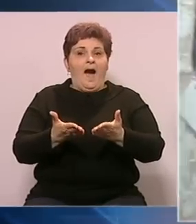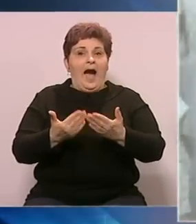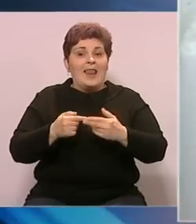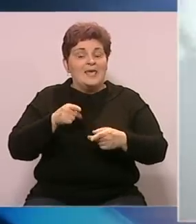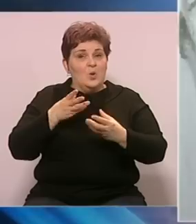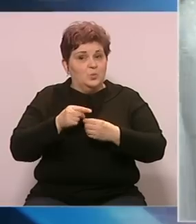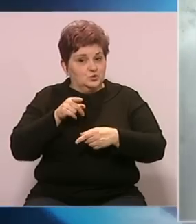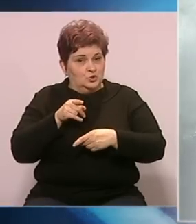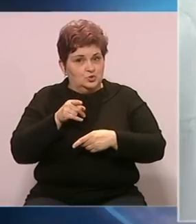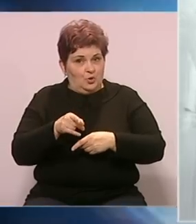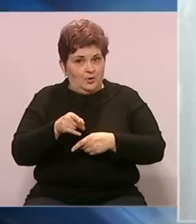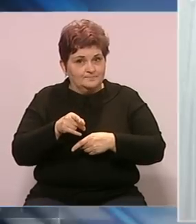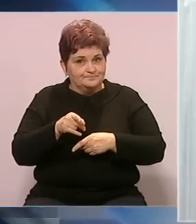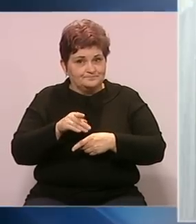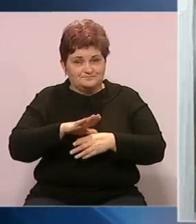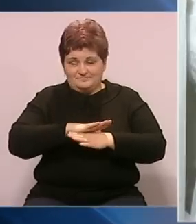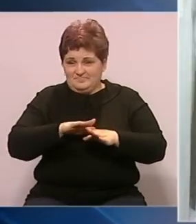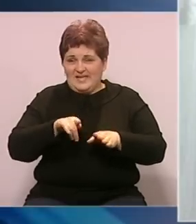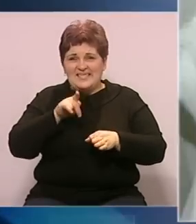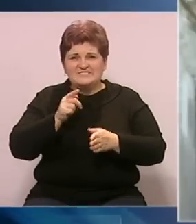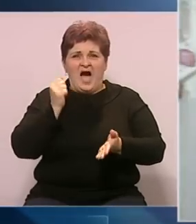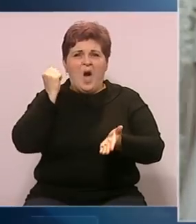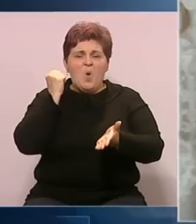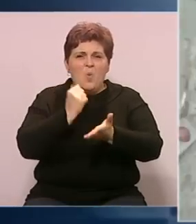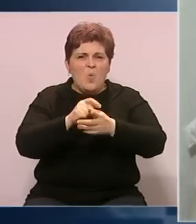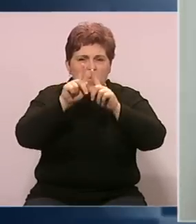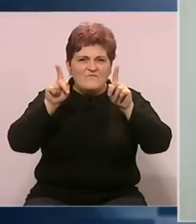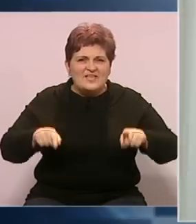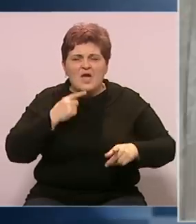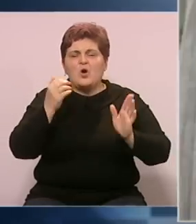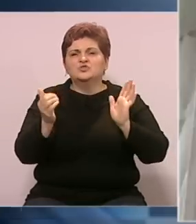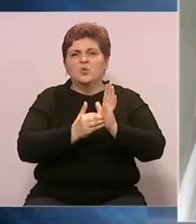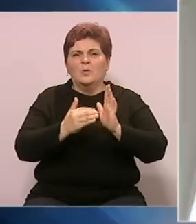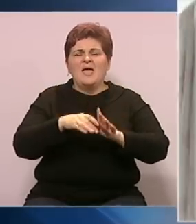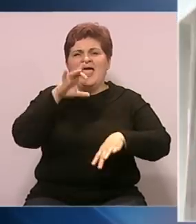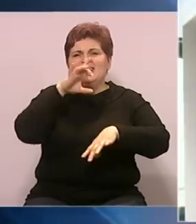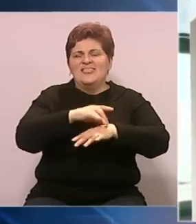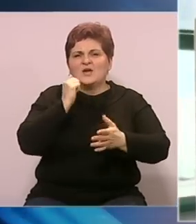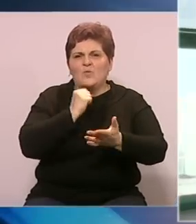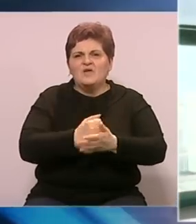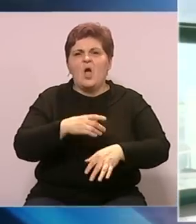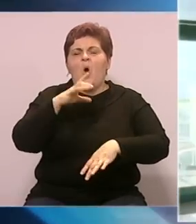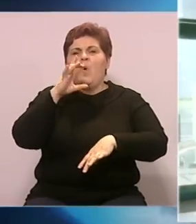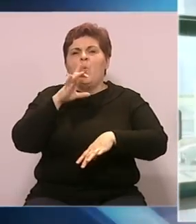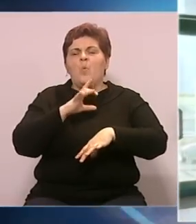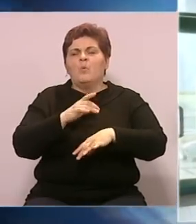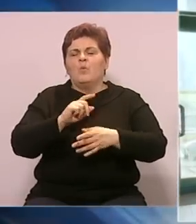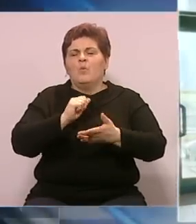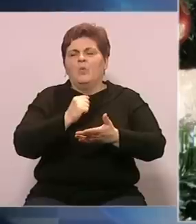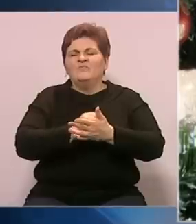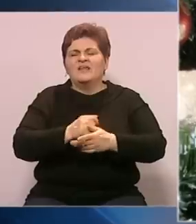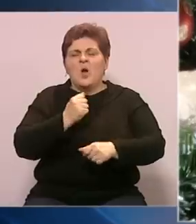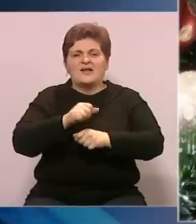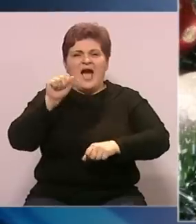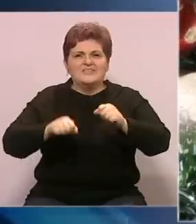to sva ova uvjerenja koja su vam potrebna, ljekarsko uvjerenje, uvjerenje o radnoj